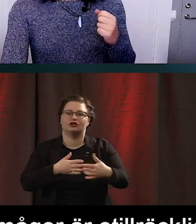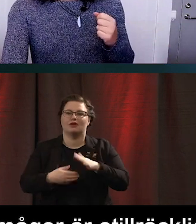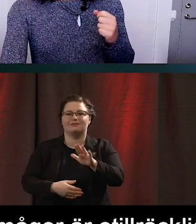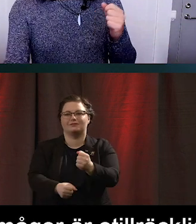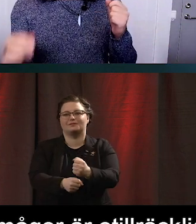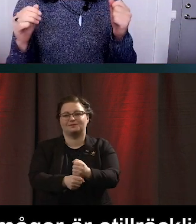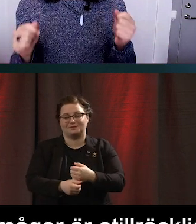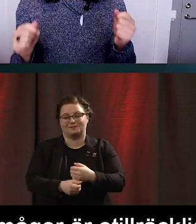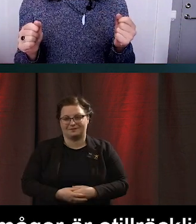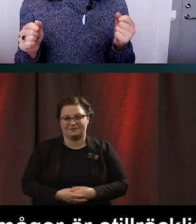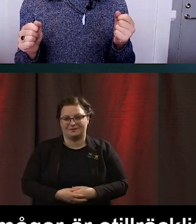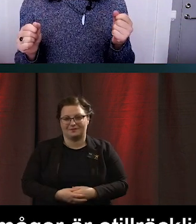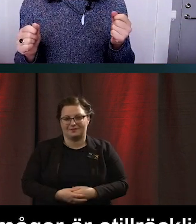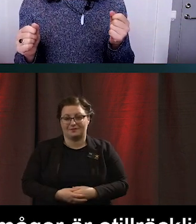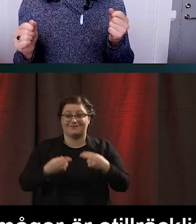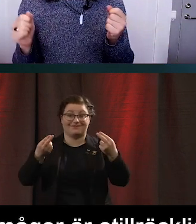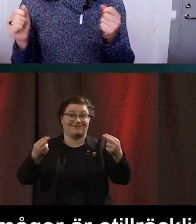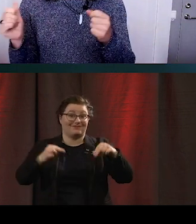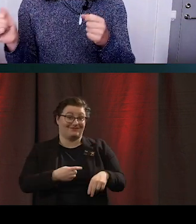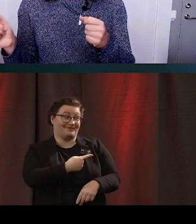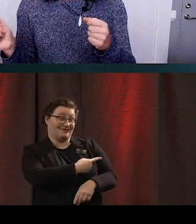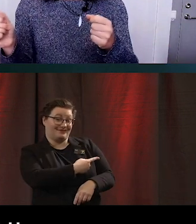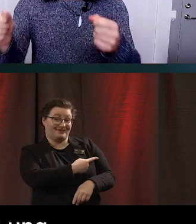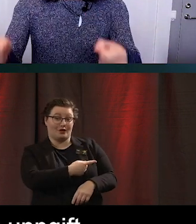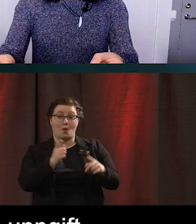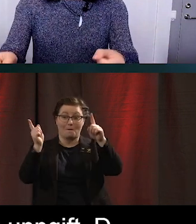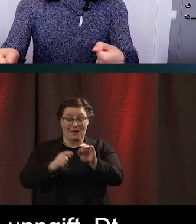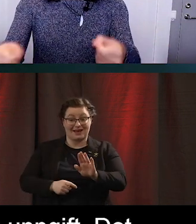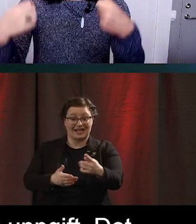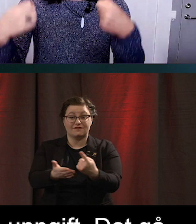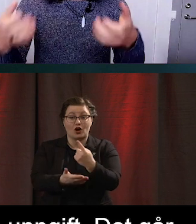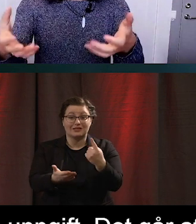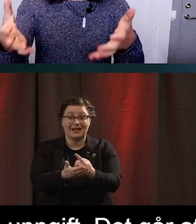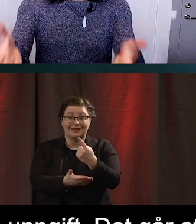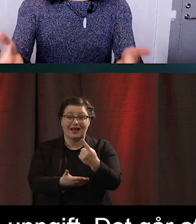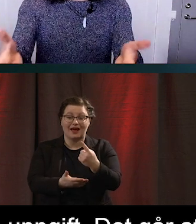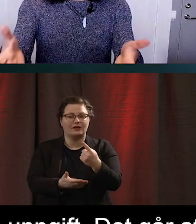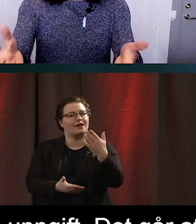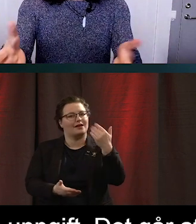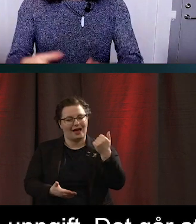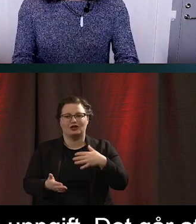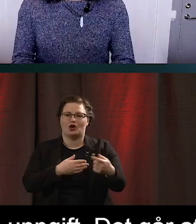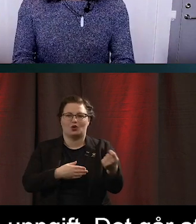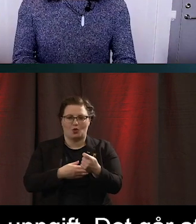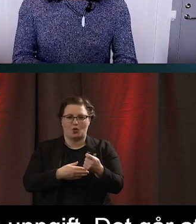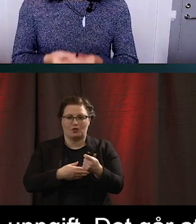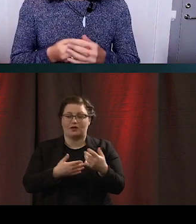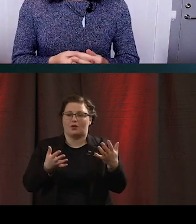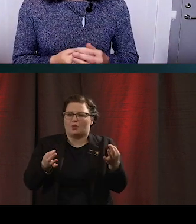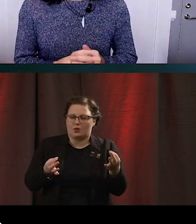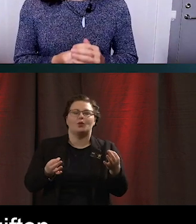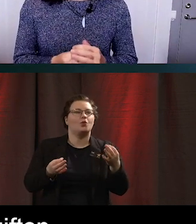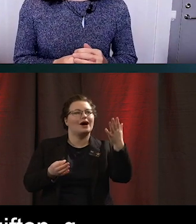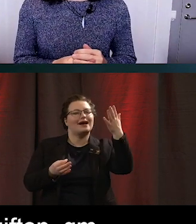Och saken är att det går ju att göra något åt människans förutsättningar för uppgiften genom att göra gränssnittet bättre. Men